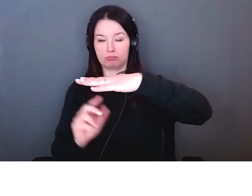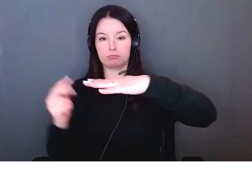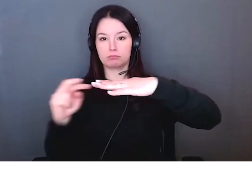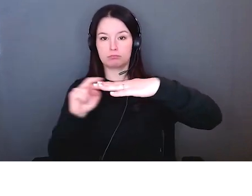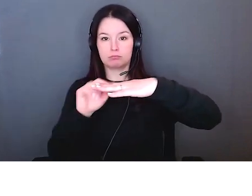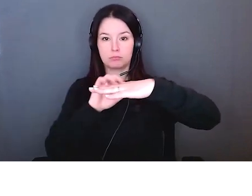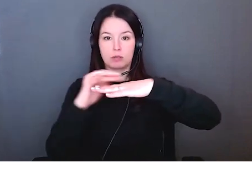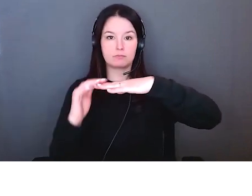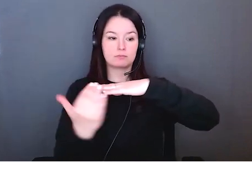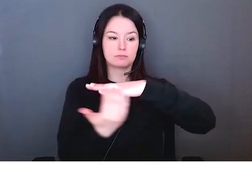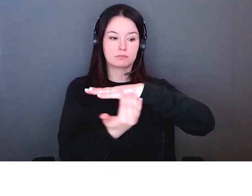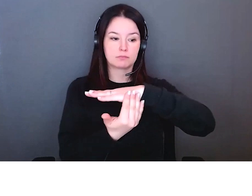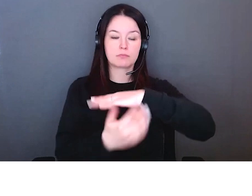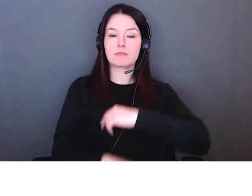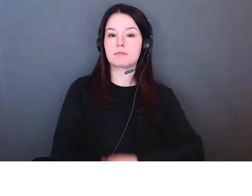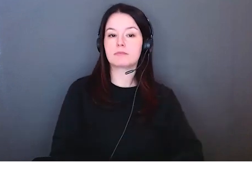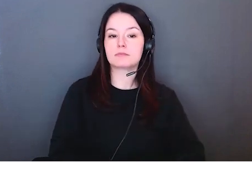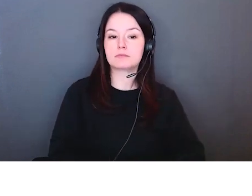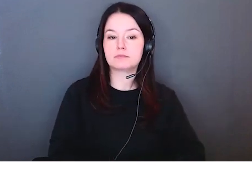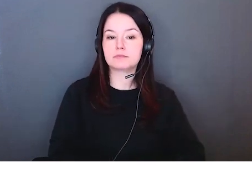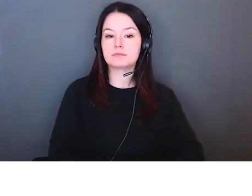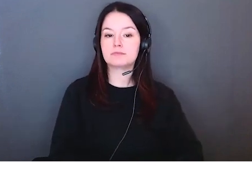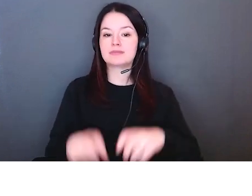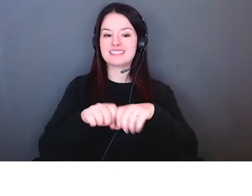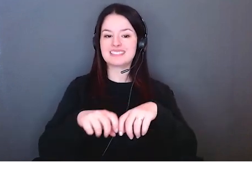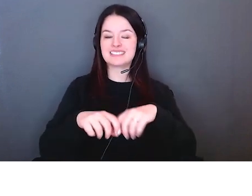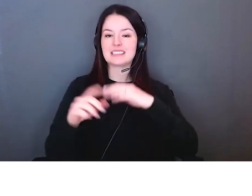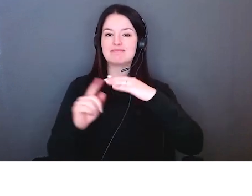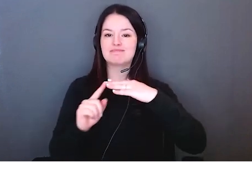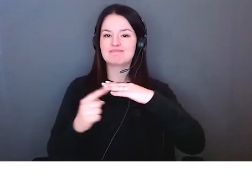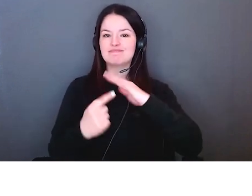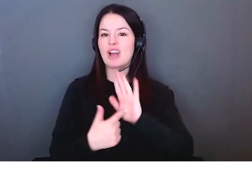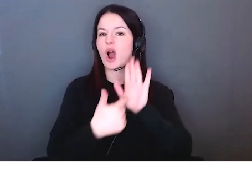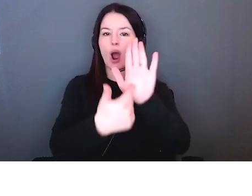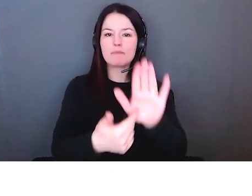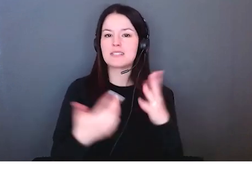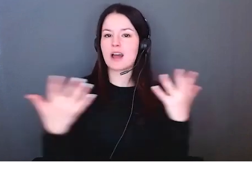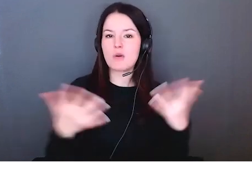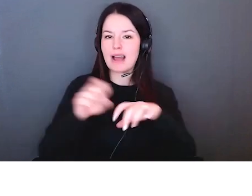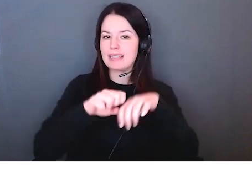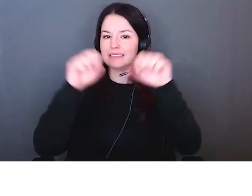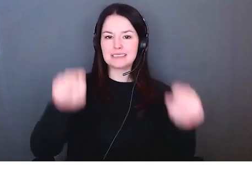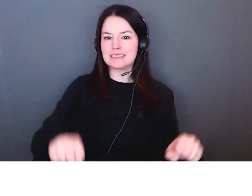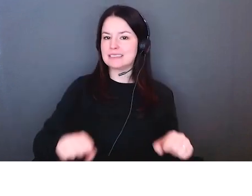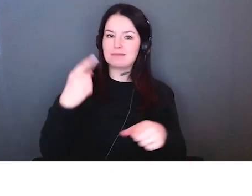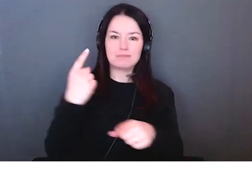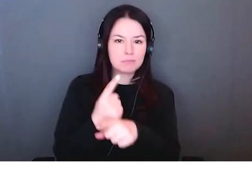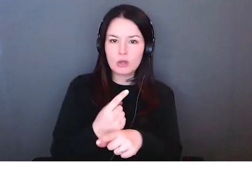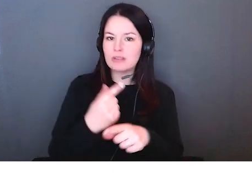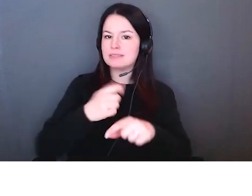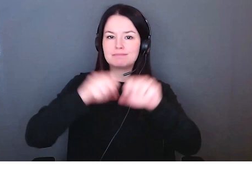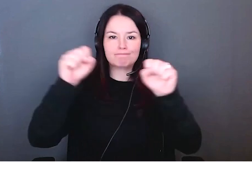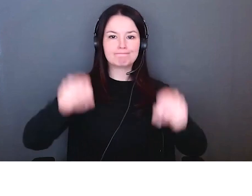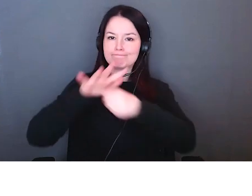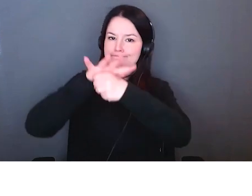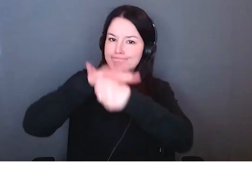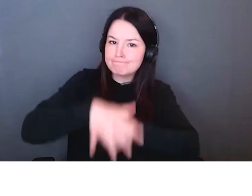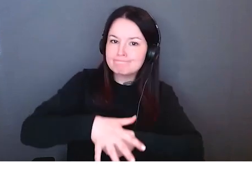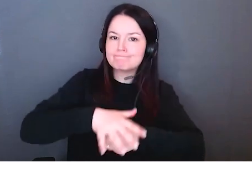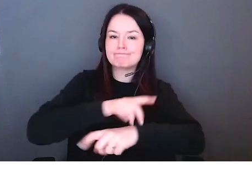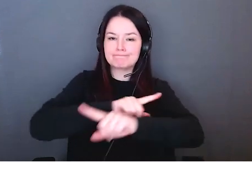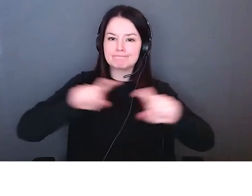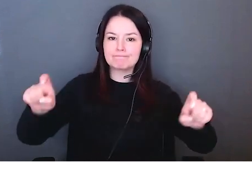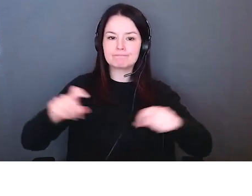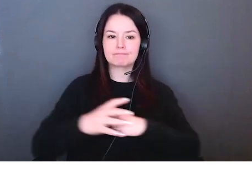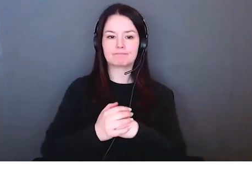'est quoi mon travail qu'est-ce que j'ai à faire en termes de diversité inclusion où vous pouvez rajouter tout